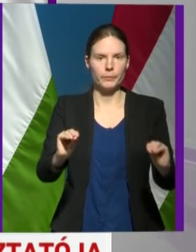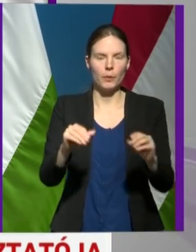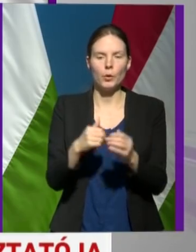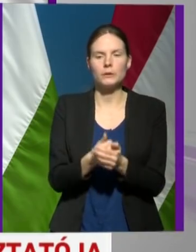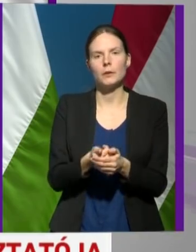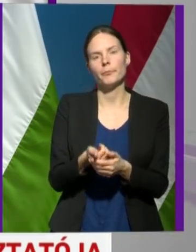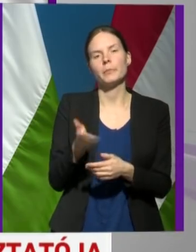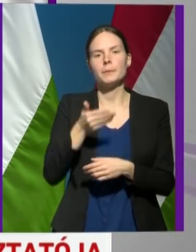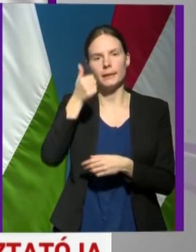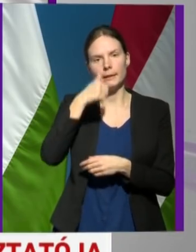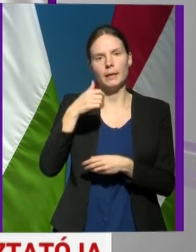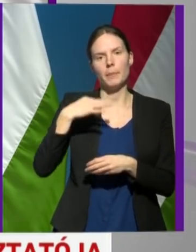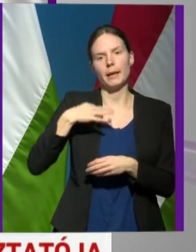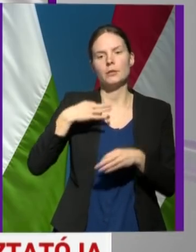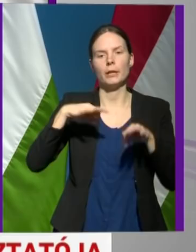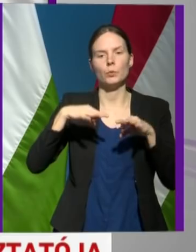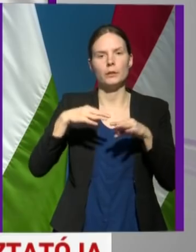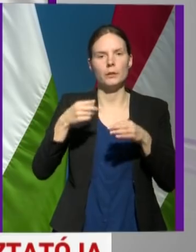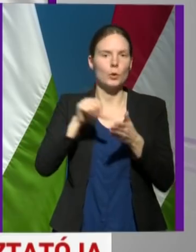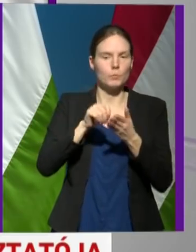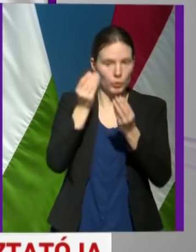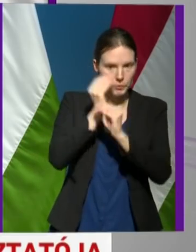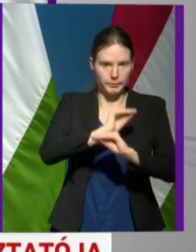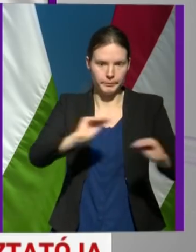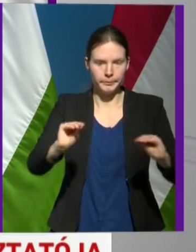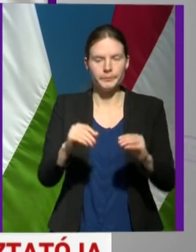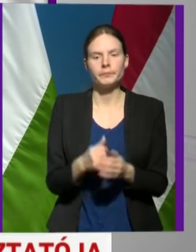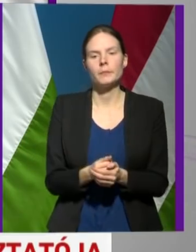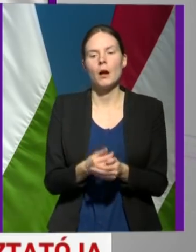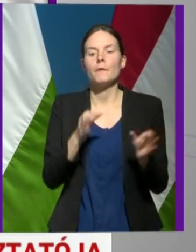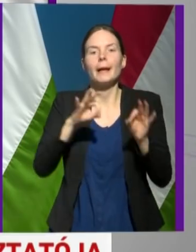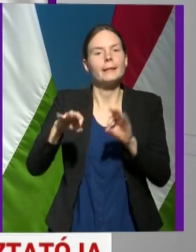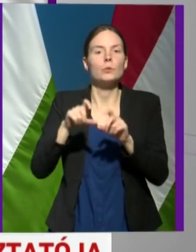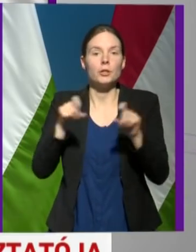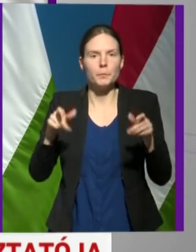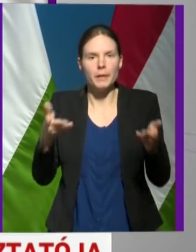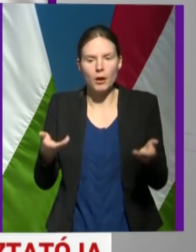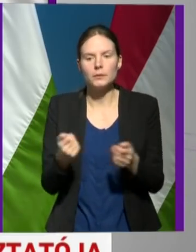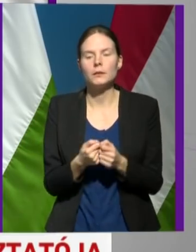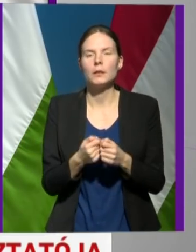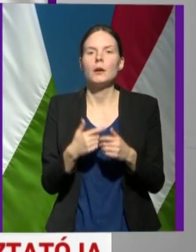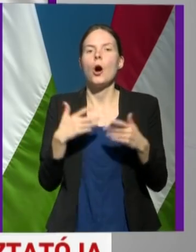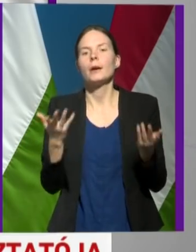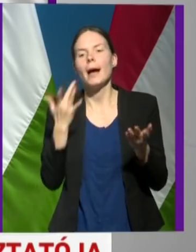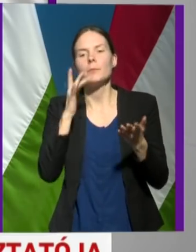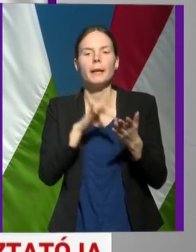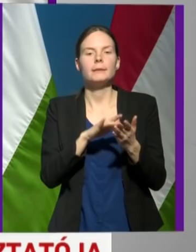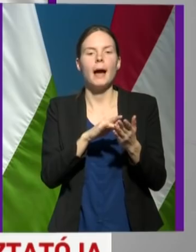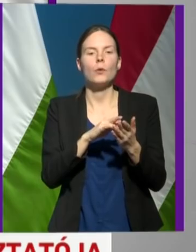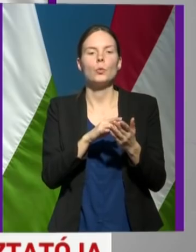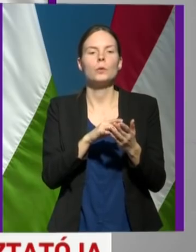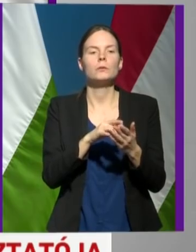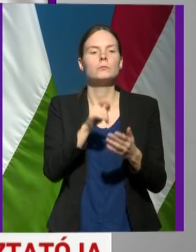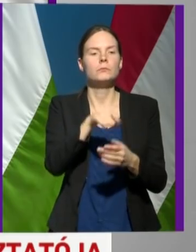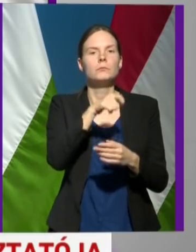a felkészülés jegyében, akár arra a célra kijelölve, hogy a betegellátásra